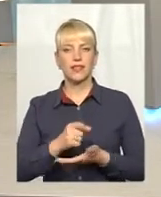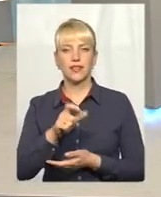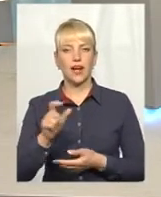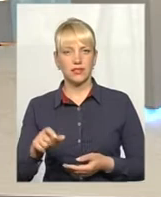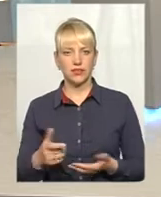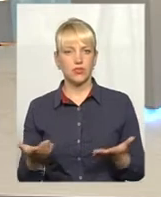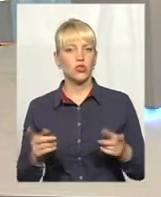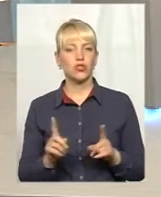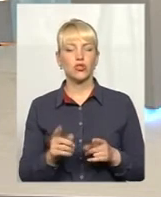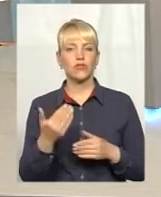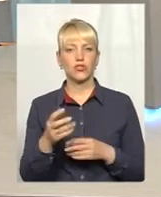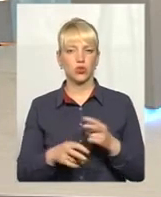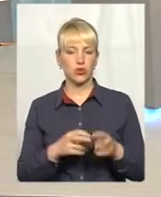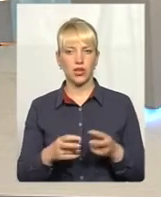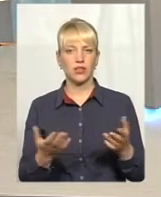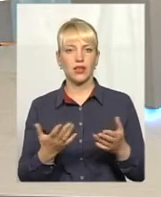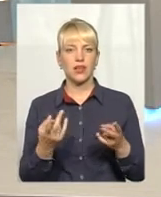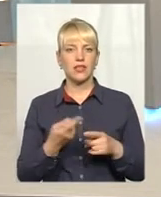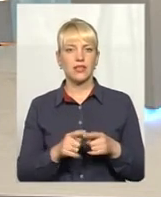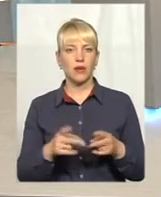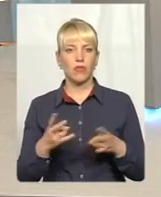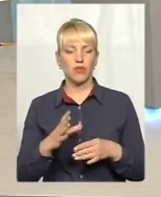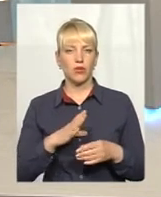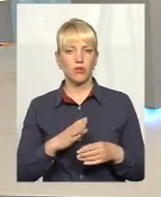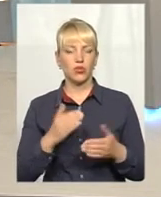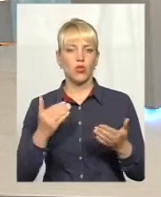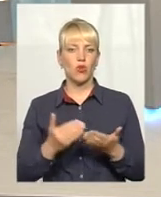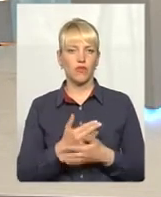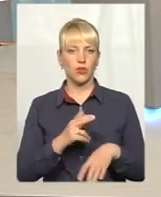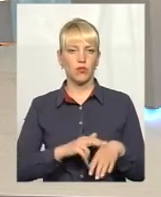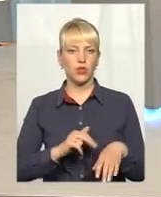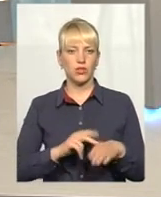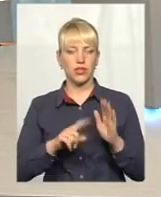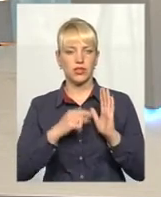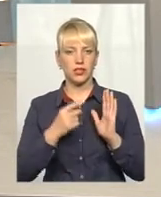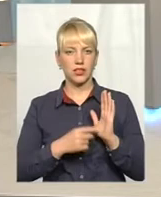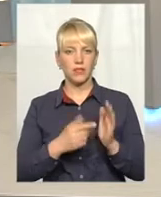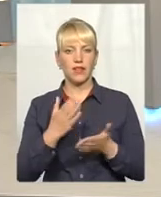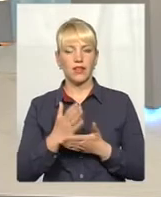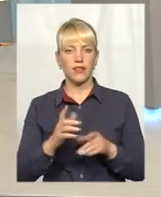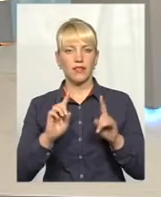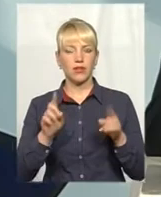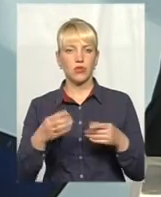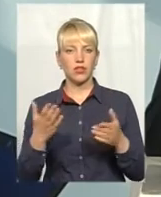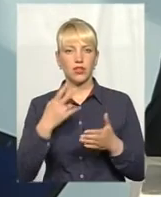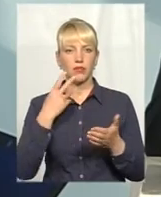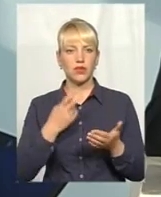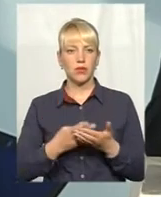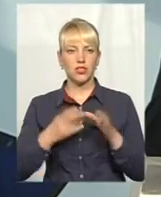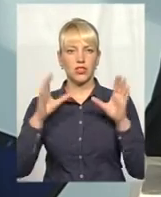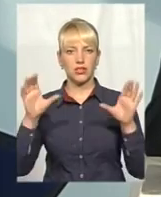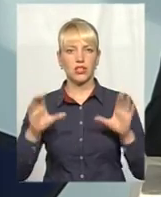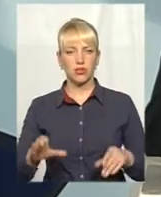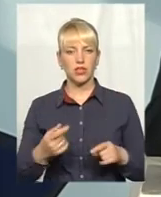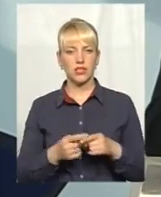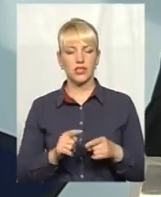насамперед шукаєте? Яка це має бути людина? Новий поліцейський? По-перше, є вимоги, які передбачені законодавтом. Це